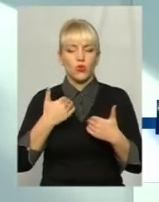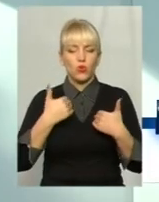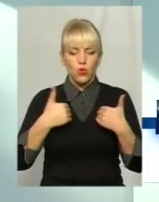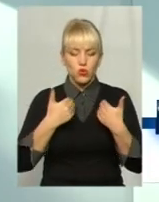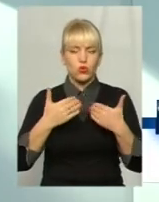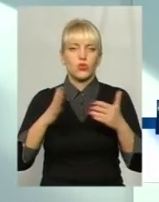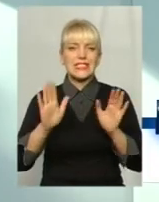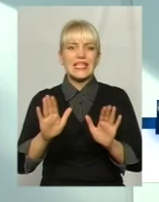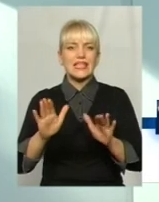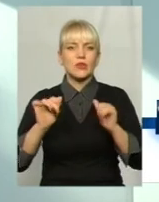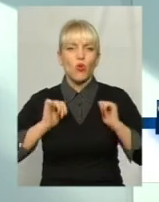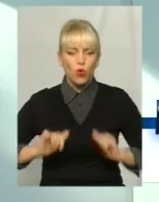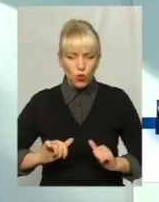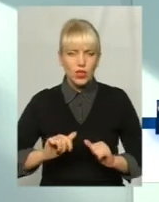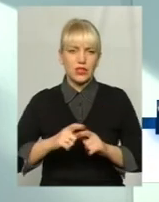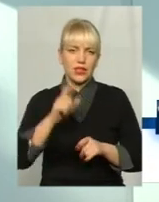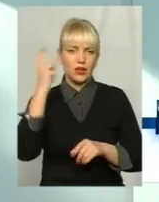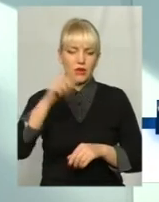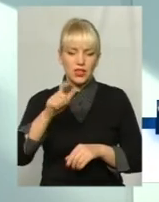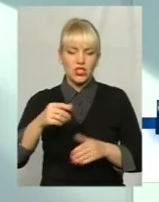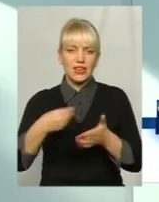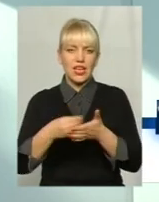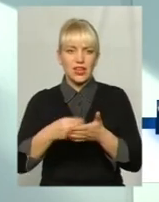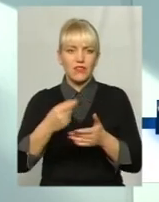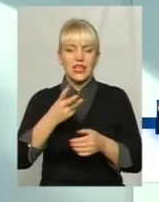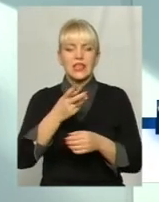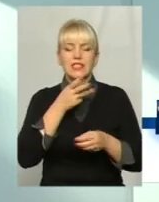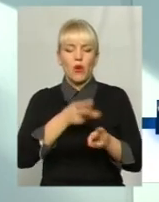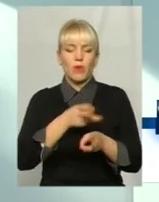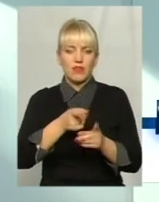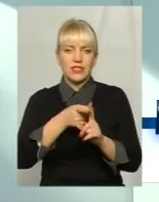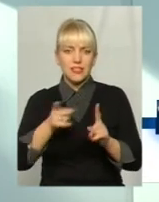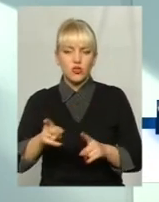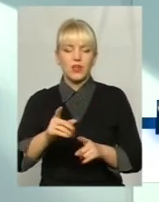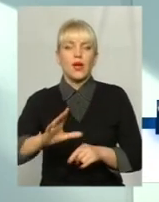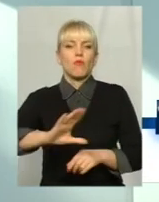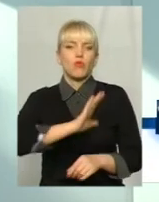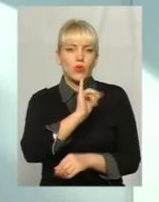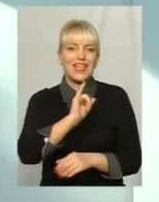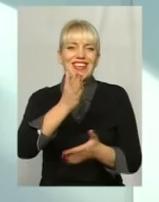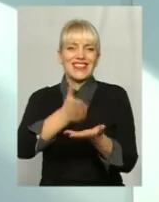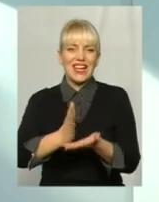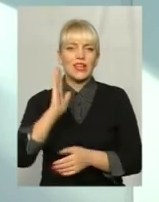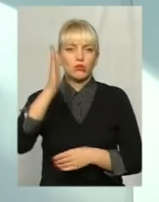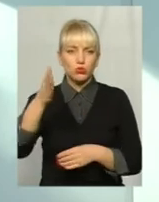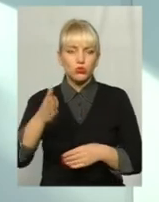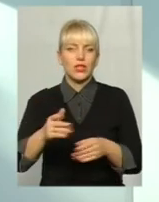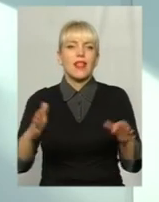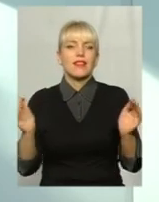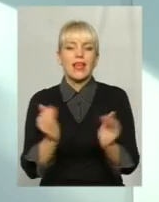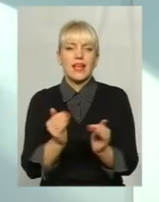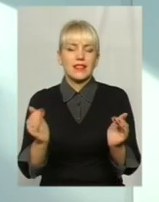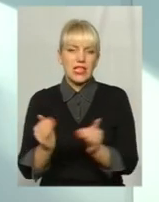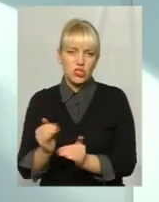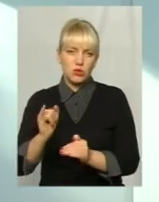тарифи на цей опальний сезон, вони в нас є найнижчими були, є і залишаються найнижчими в Україні. Ну,